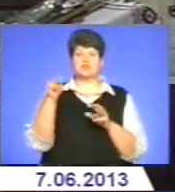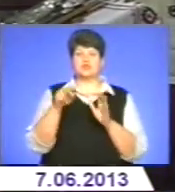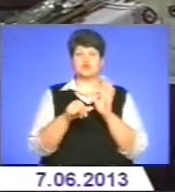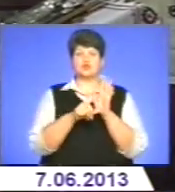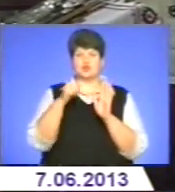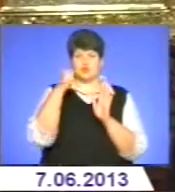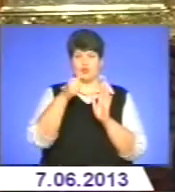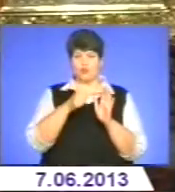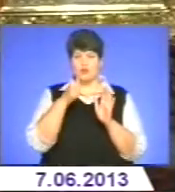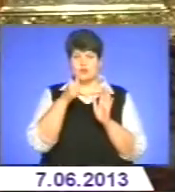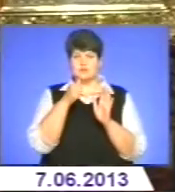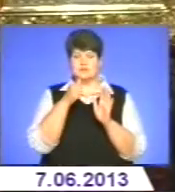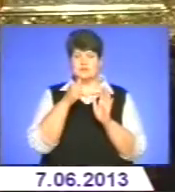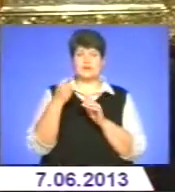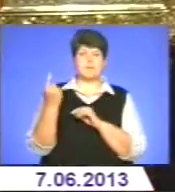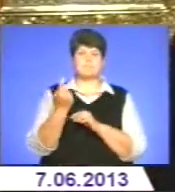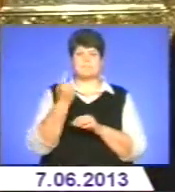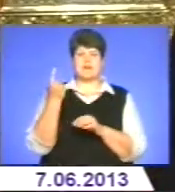свої правила. Найперше,